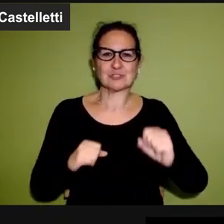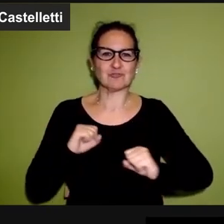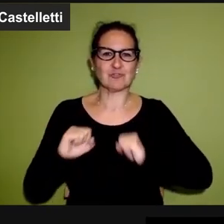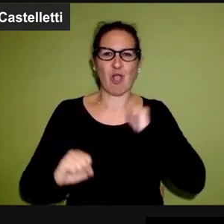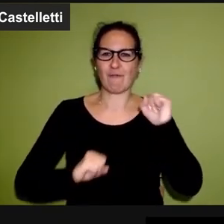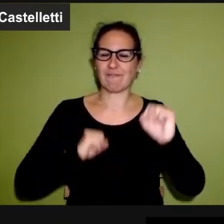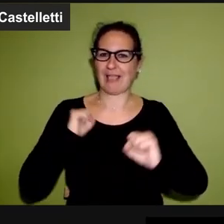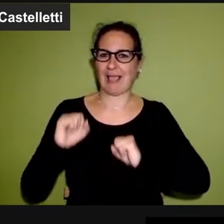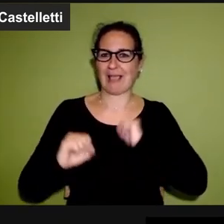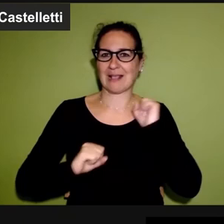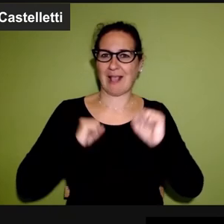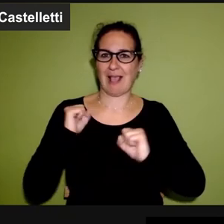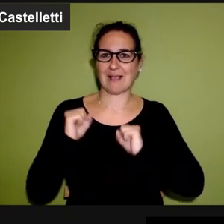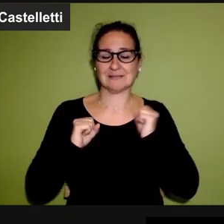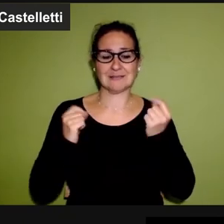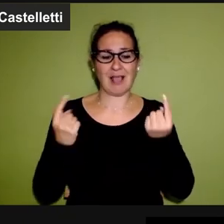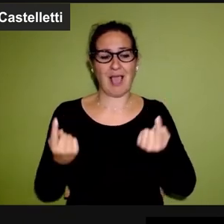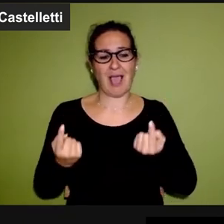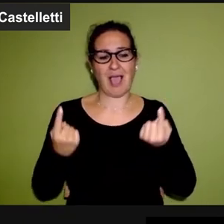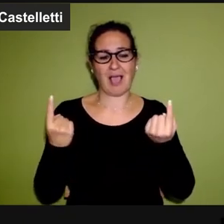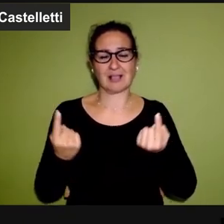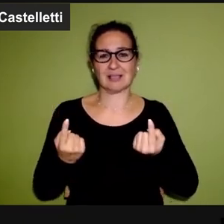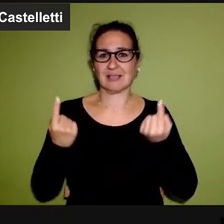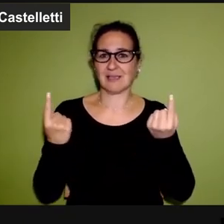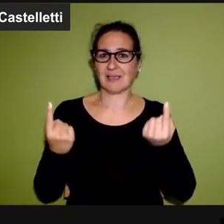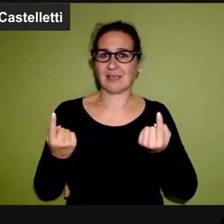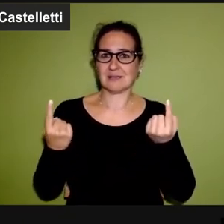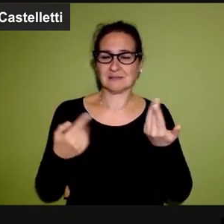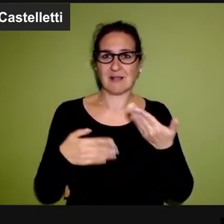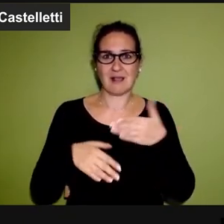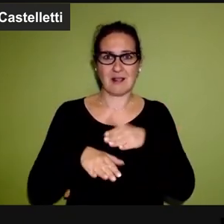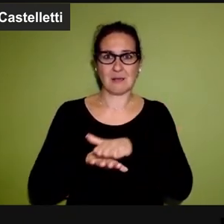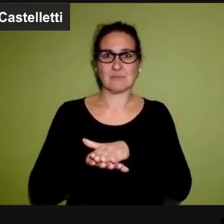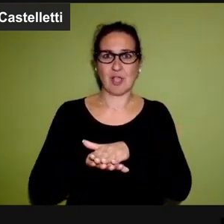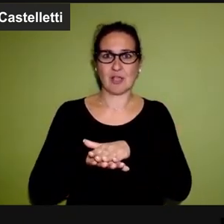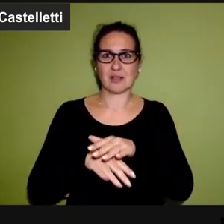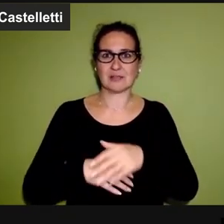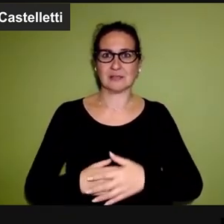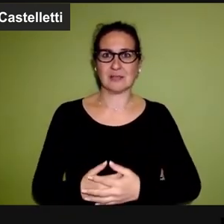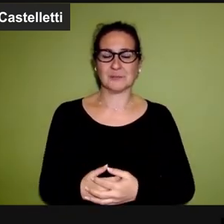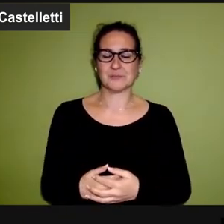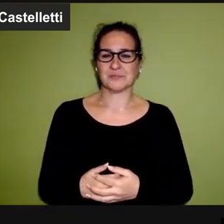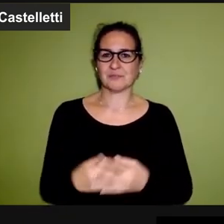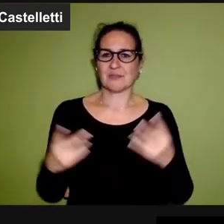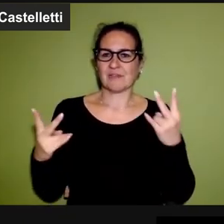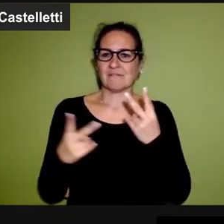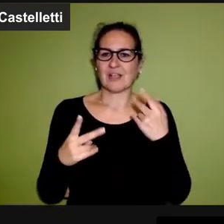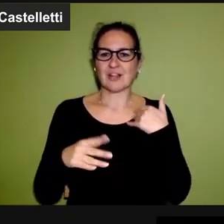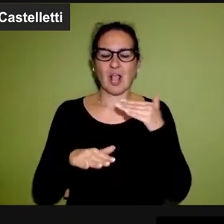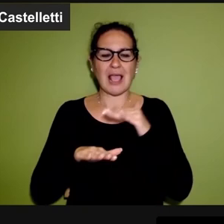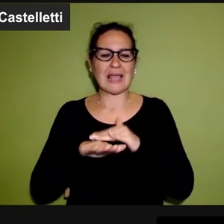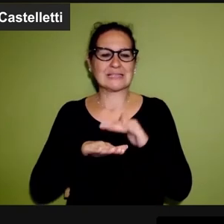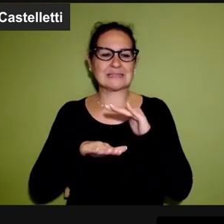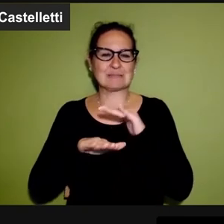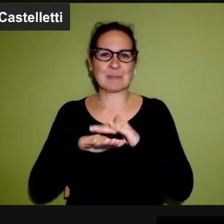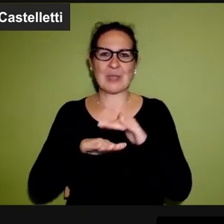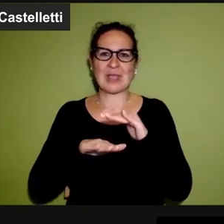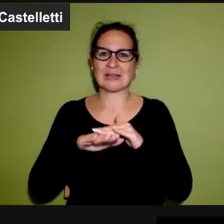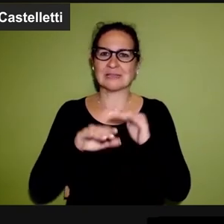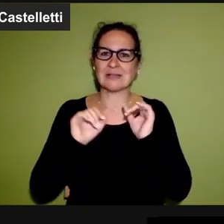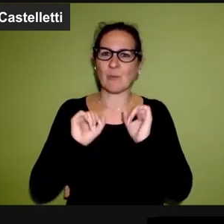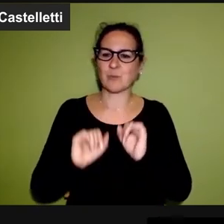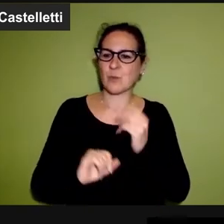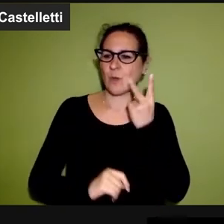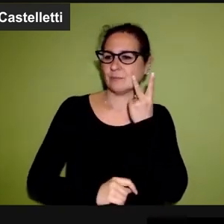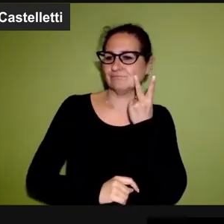agonia, la nostra sofferenza, l'attesa della morte. Ma come esperienza noi